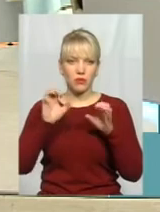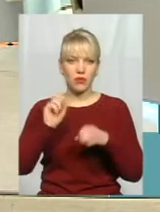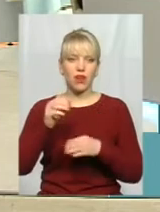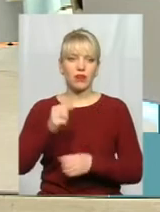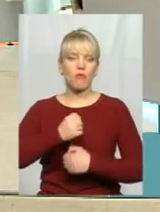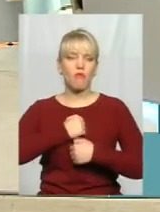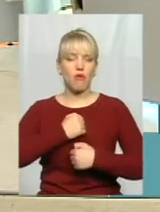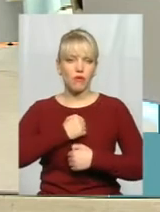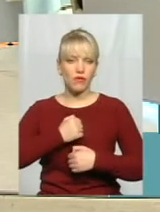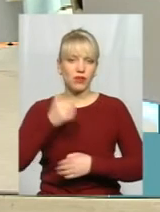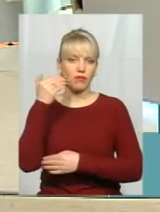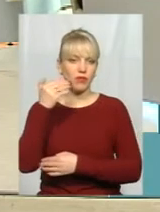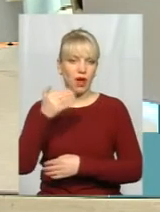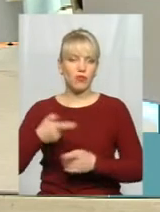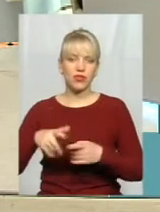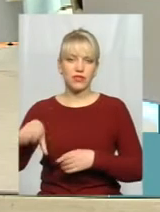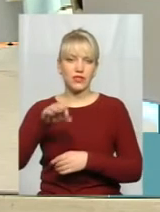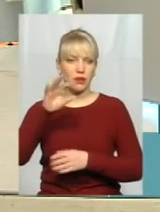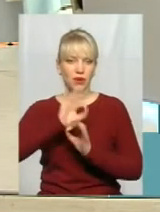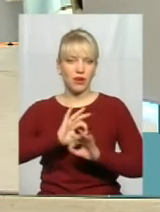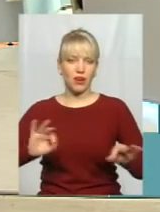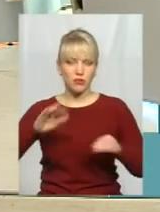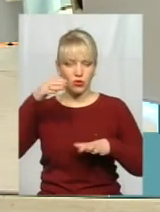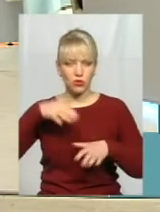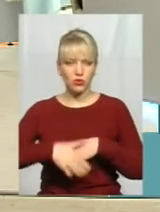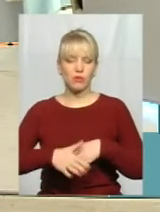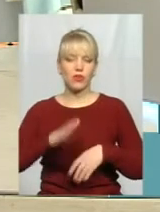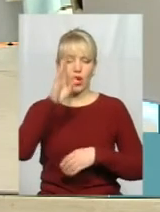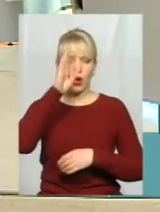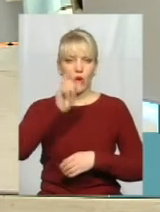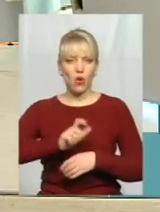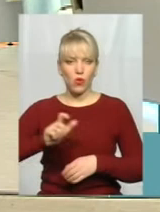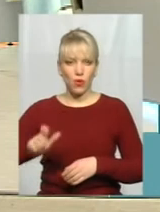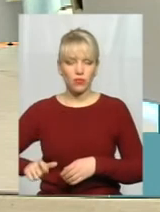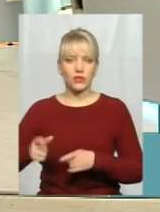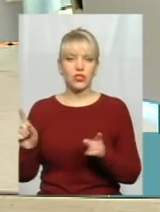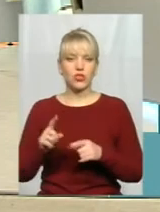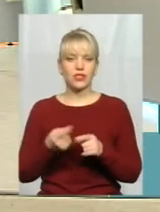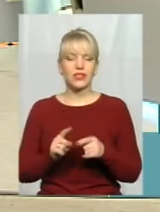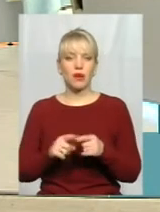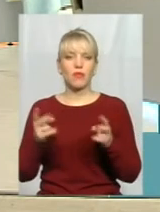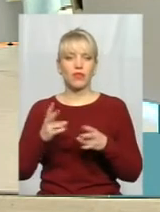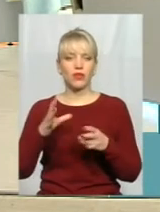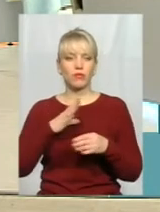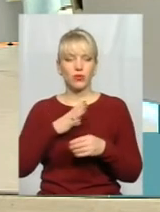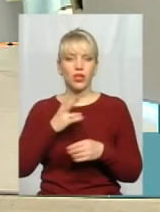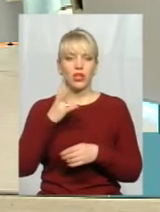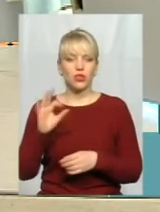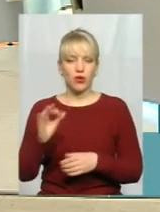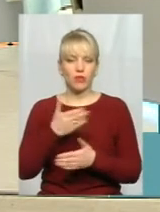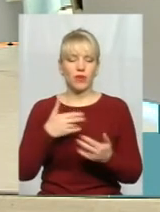всі прекрасно розуміють, всі хлопці, що це мали бути прийняті, але ми маємо